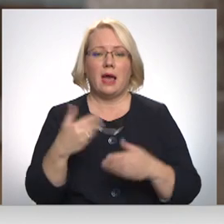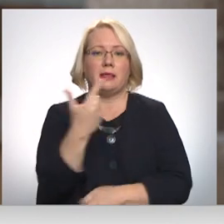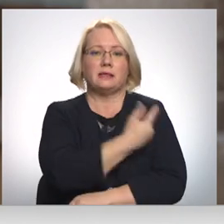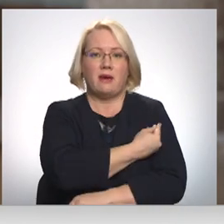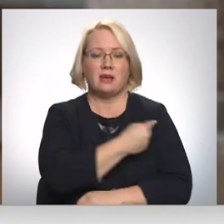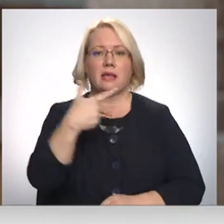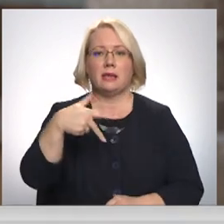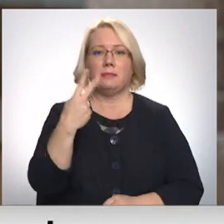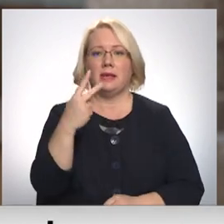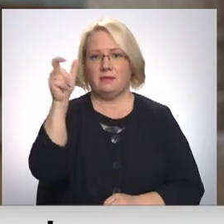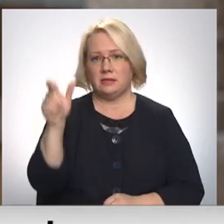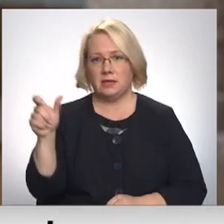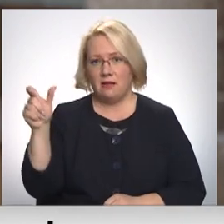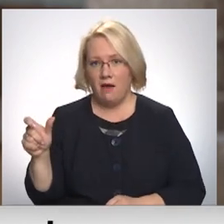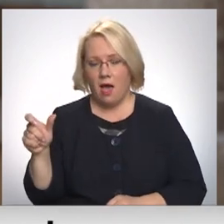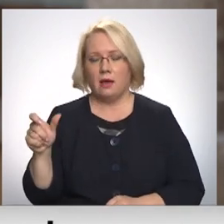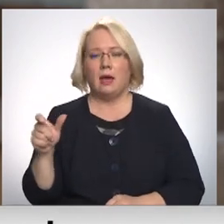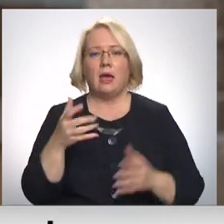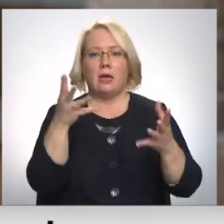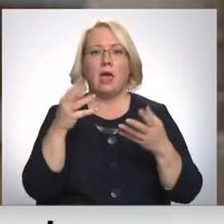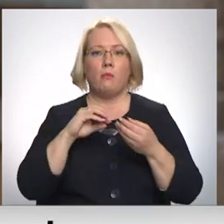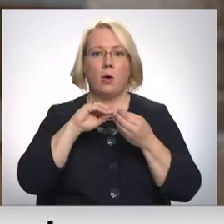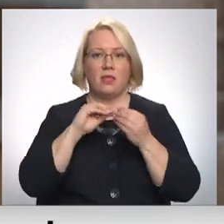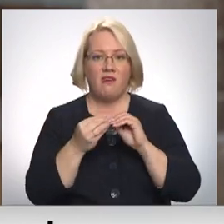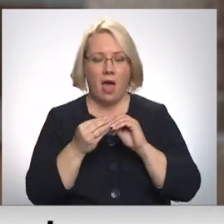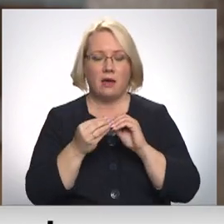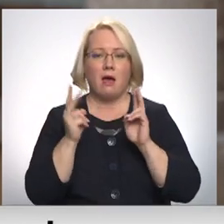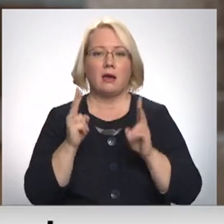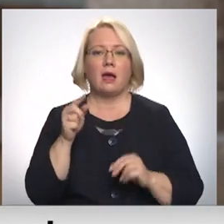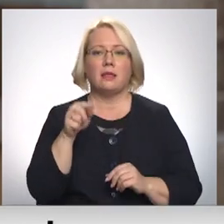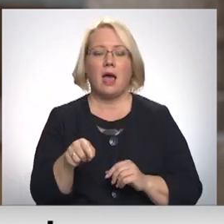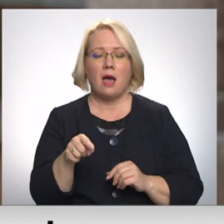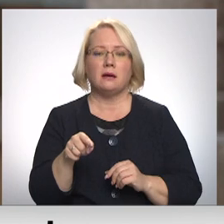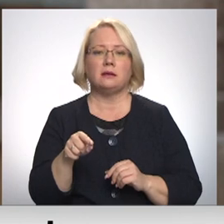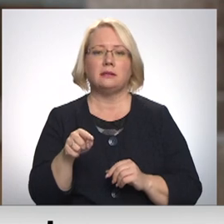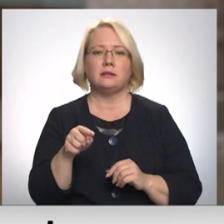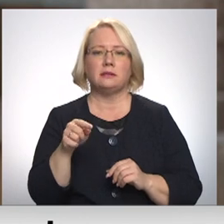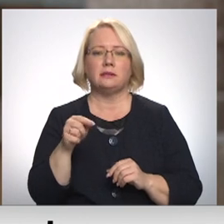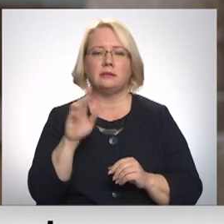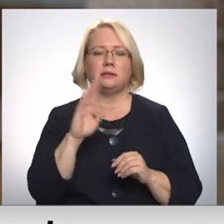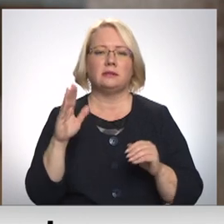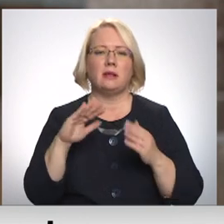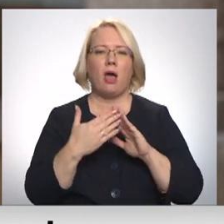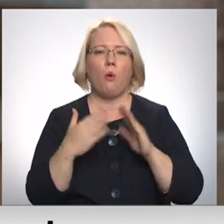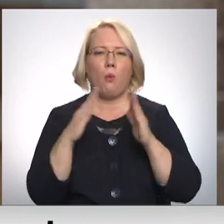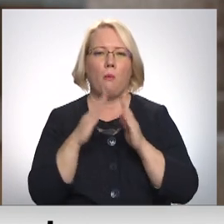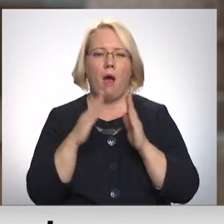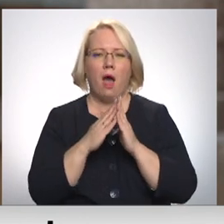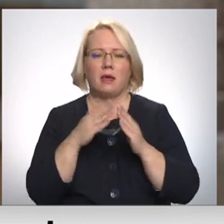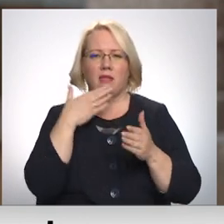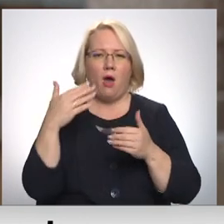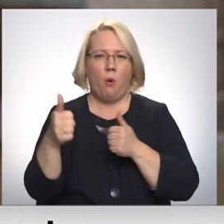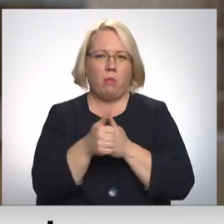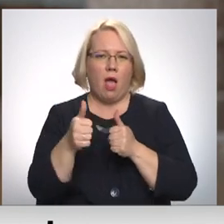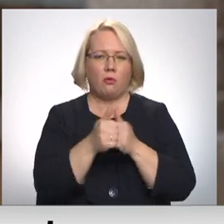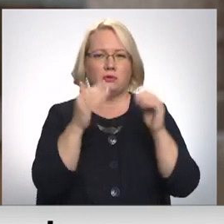cilvēkus. Kas, ņemot vairāk, tās viensētas mums neatrodās blakus kā Rīgā mājaņa